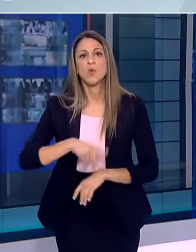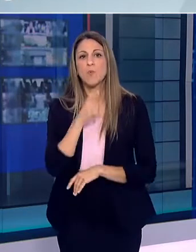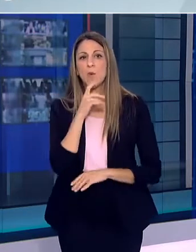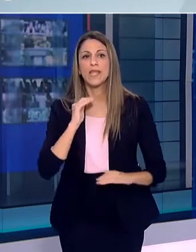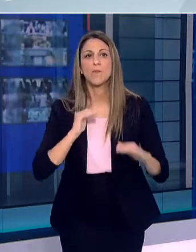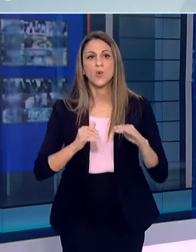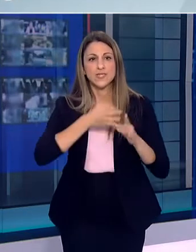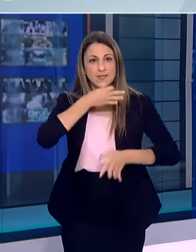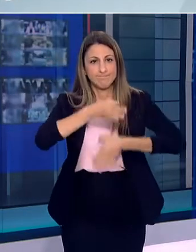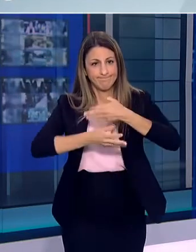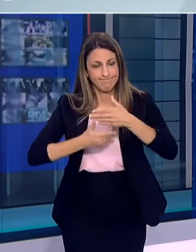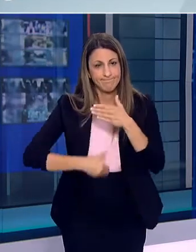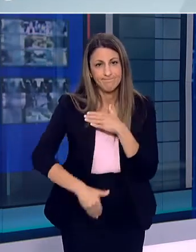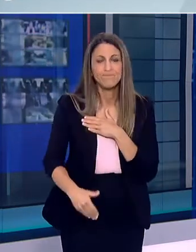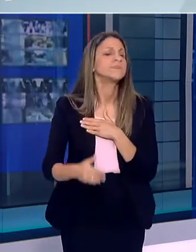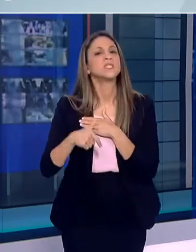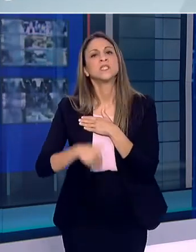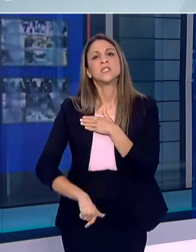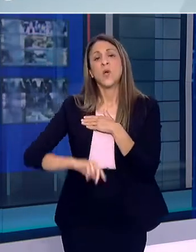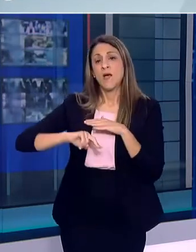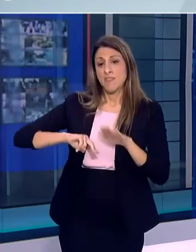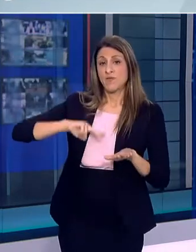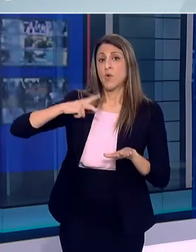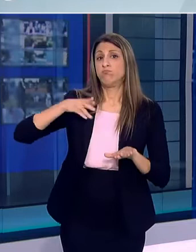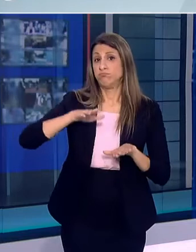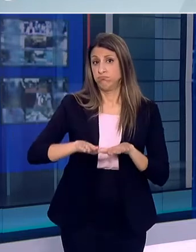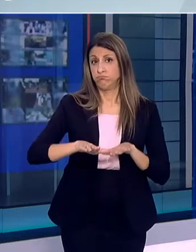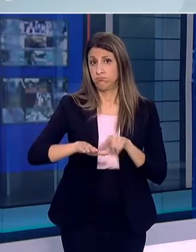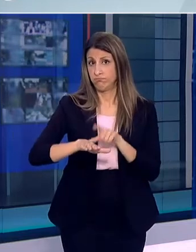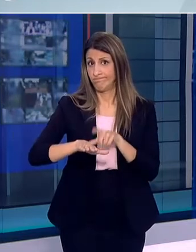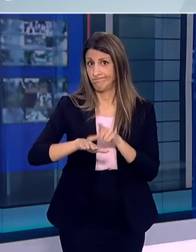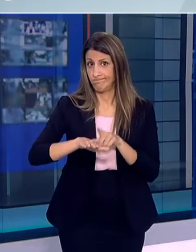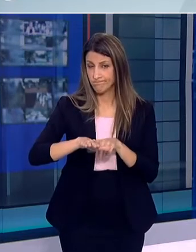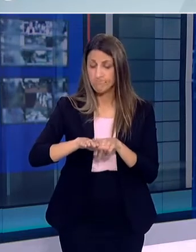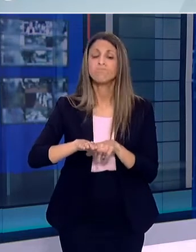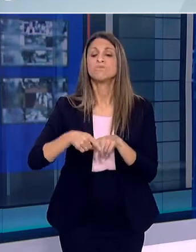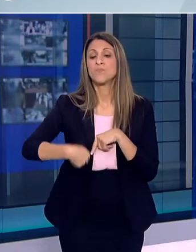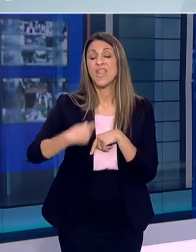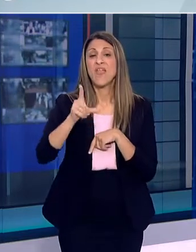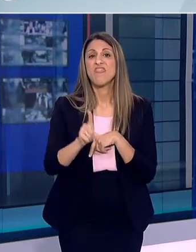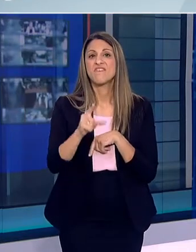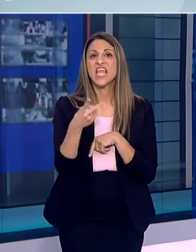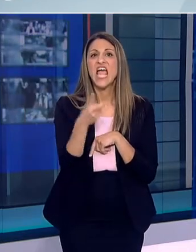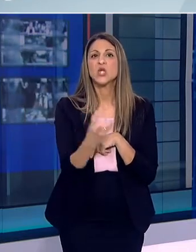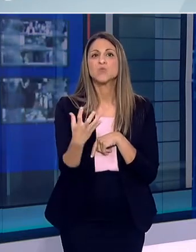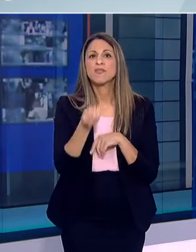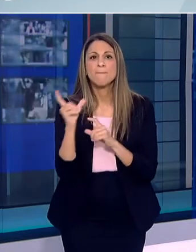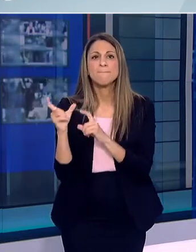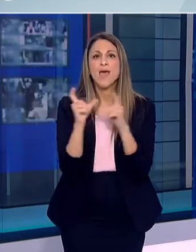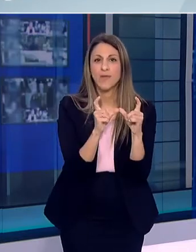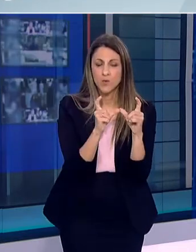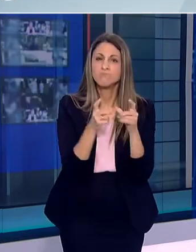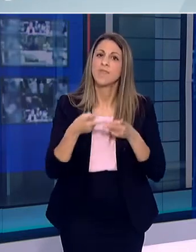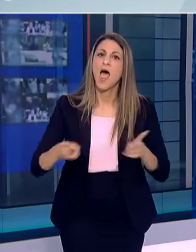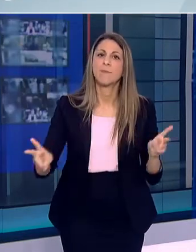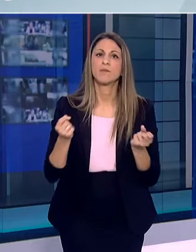πολιτική προστασία Το επόμενο στάδιο της άρσης των μέτρων βρίσκεται πρώτον πυλών Απ' τη Δευτέρα 25 Μαΐου επιτρέπει τη μετακίνηση από και